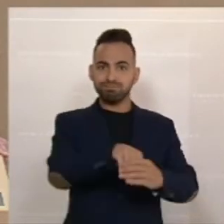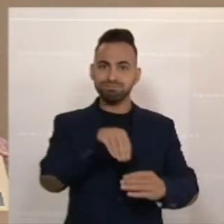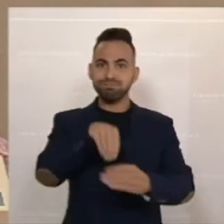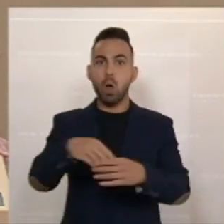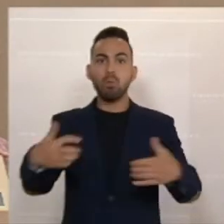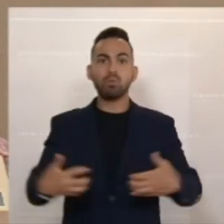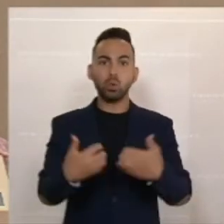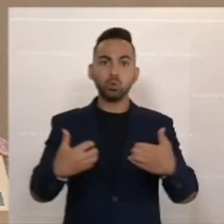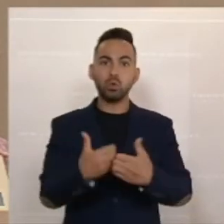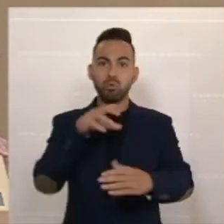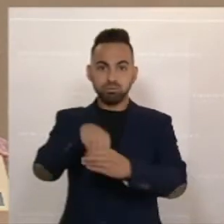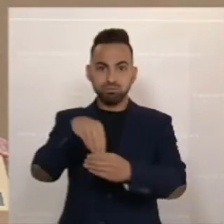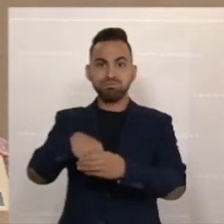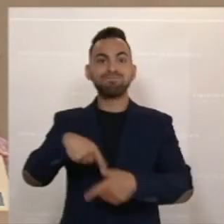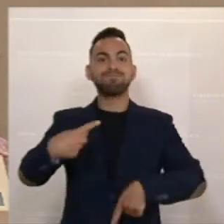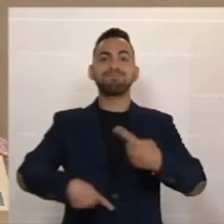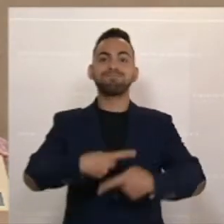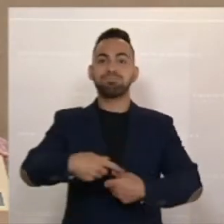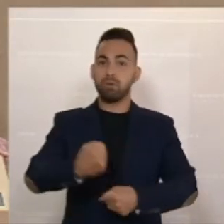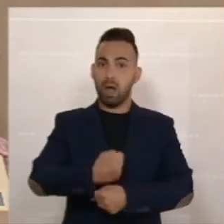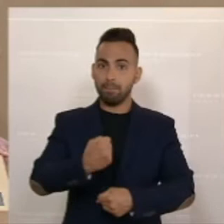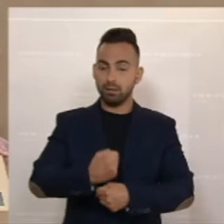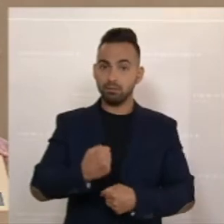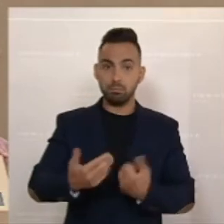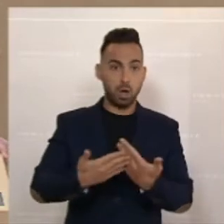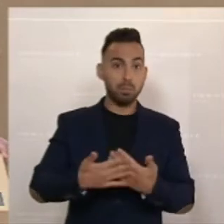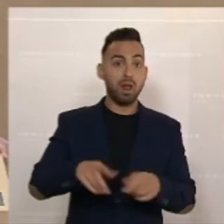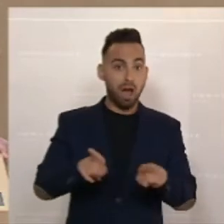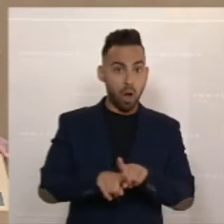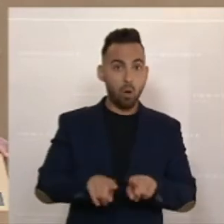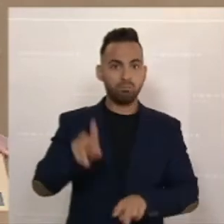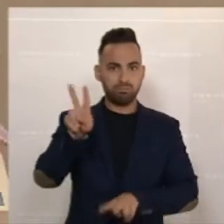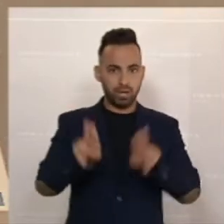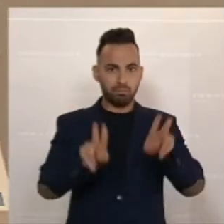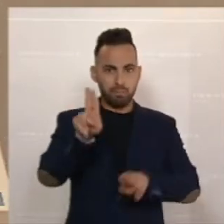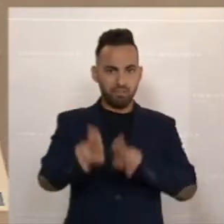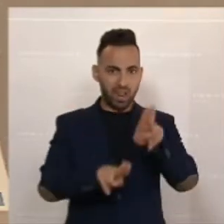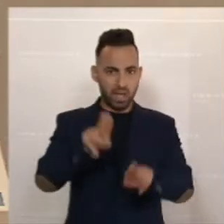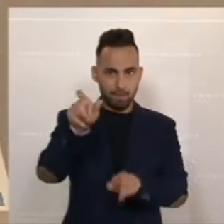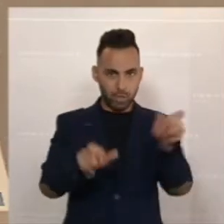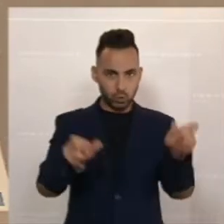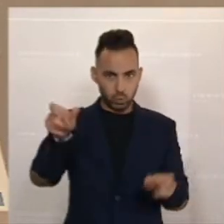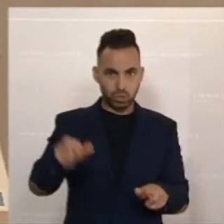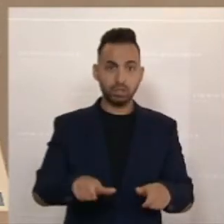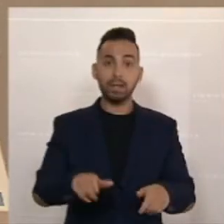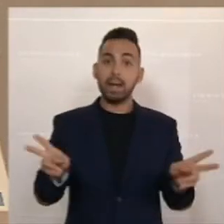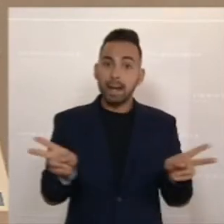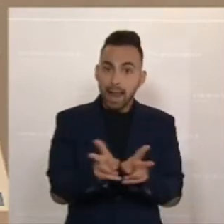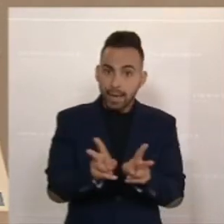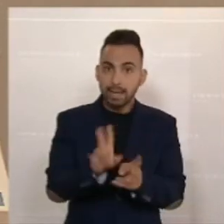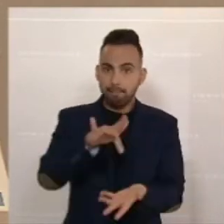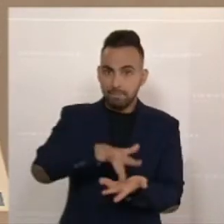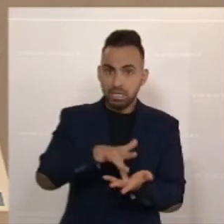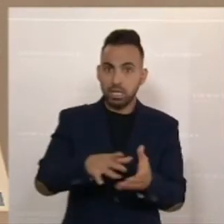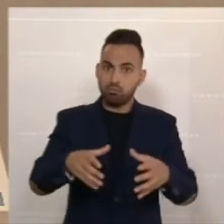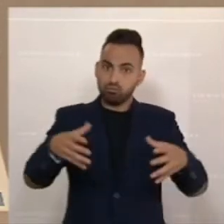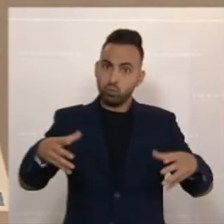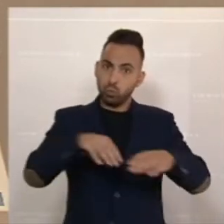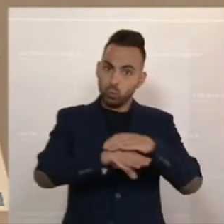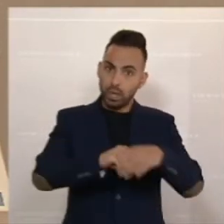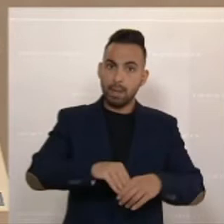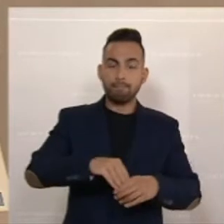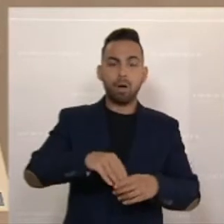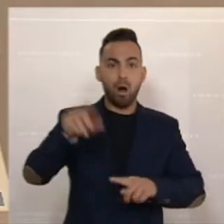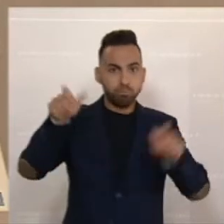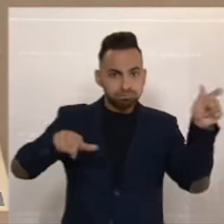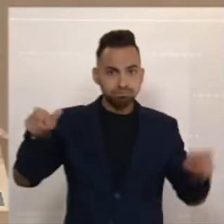am Laufen halten. Es sind die Pflegerinnen und Pfleger. Es sind kleine und mittlere Unternehmerinnen und Unternehmer.